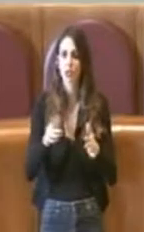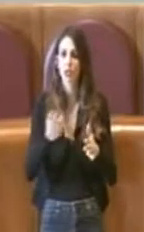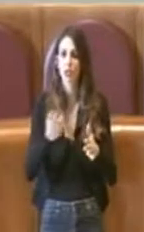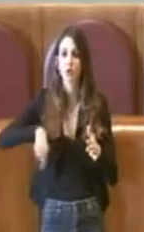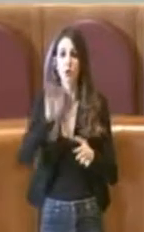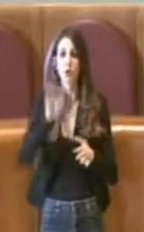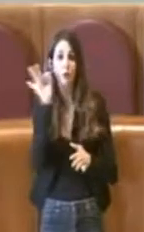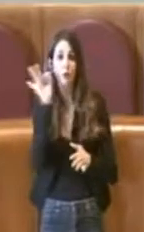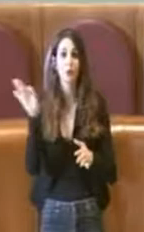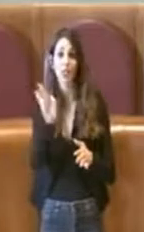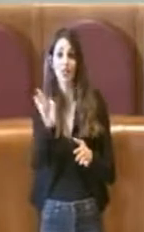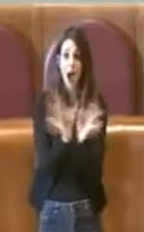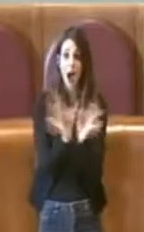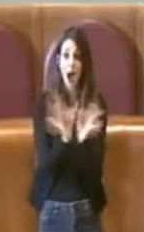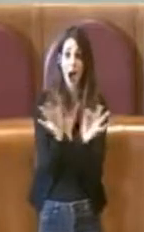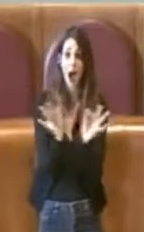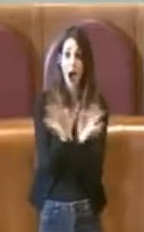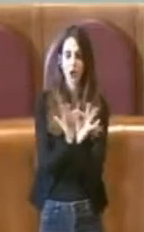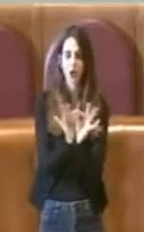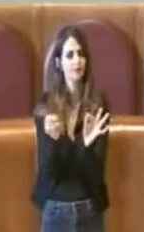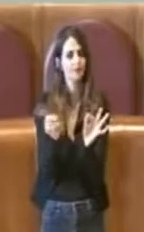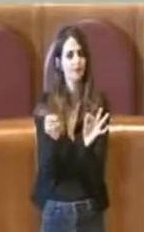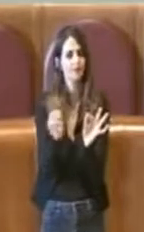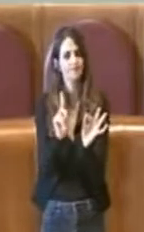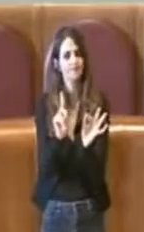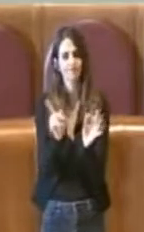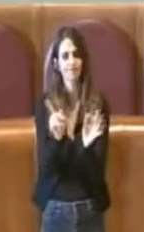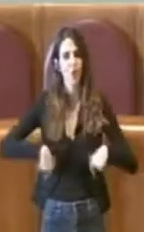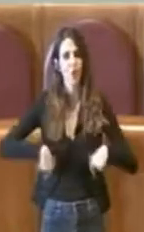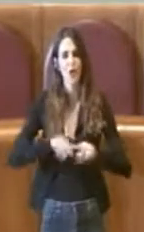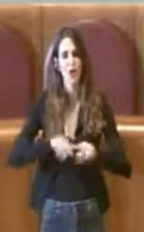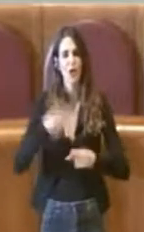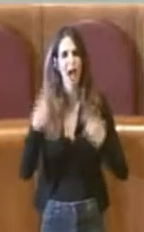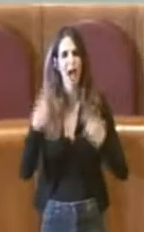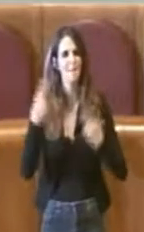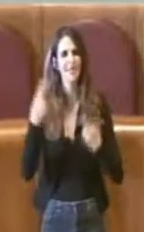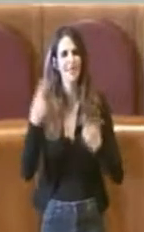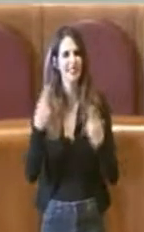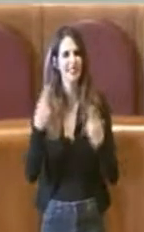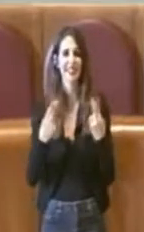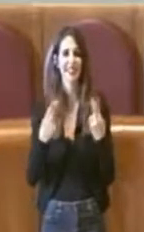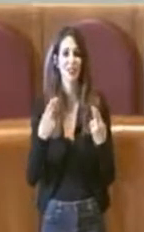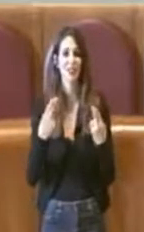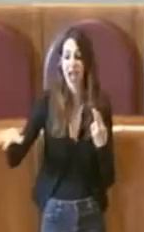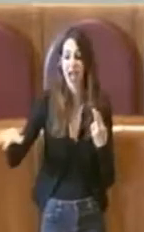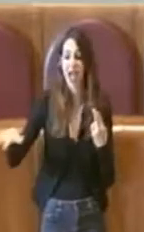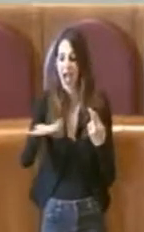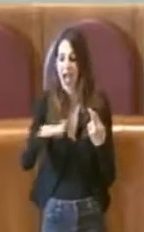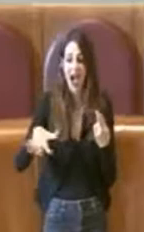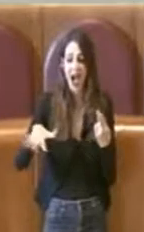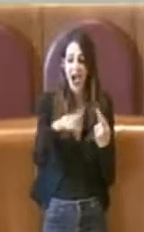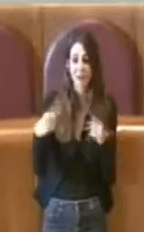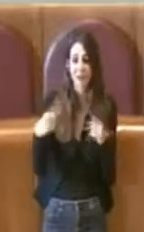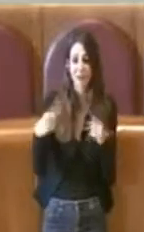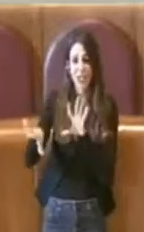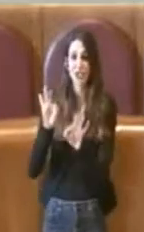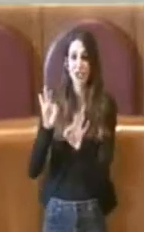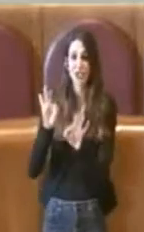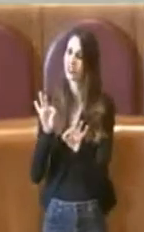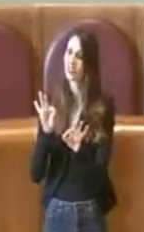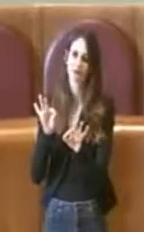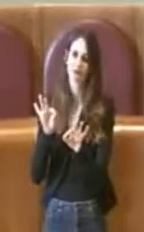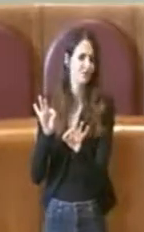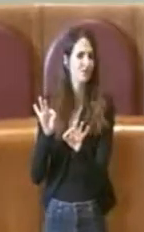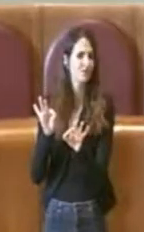favorevoli. Sicuramente noi come amministrazione non avremmo scelto quelle aree situate in prossimità